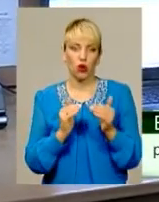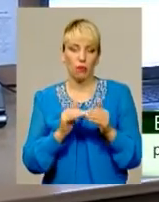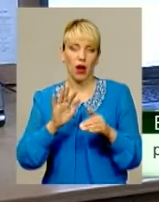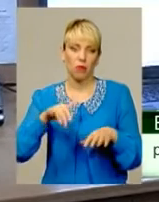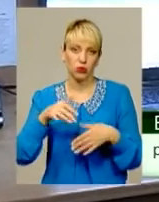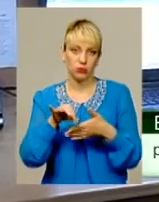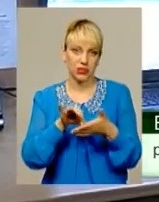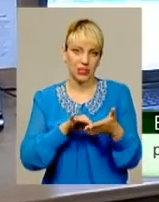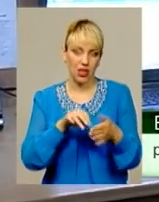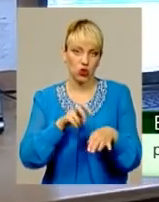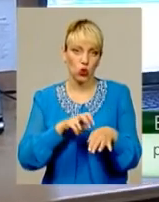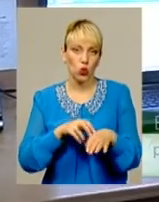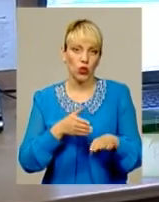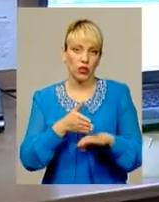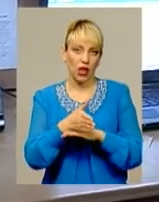лікаря.